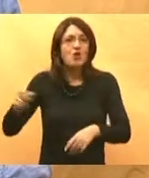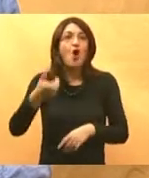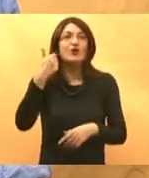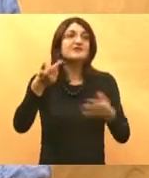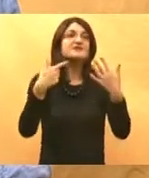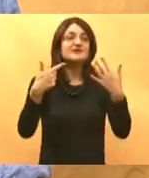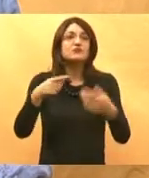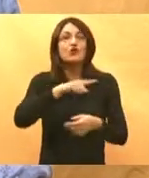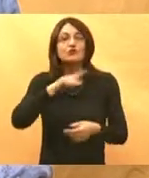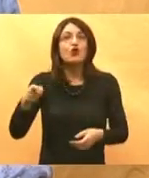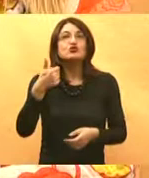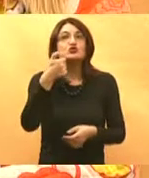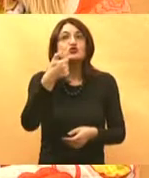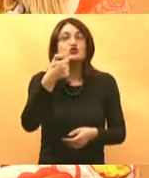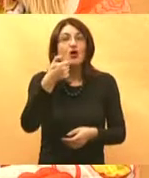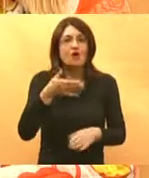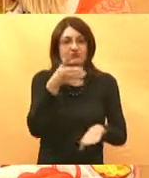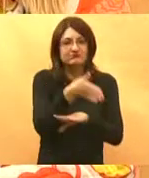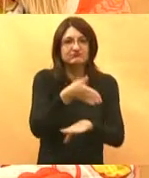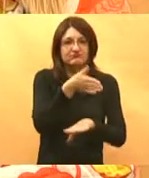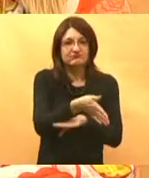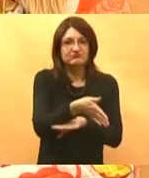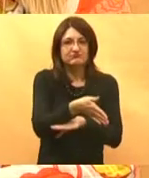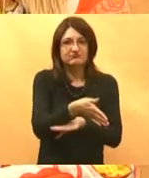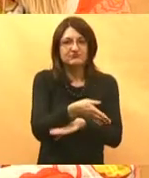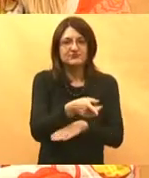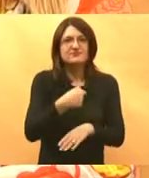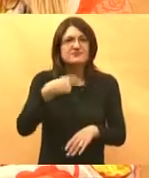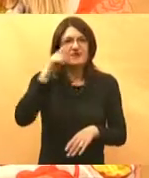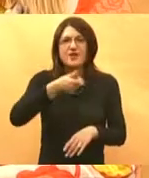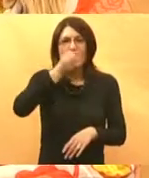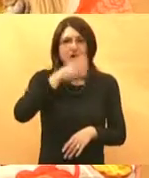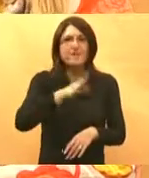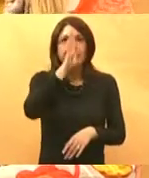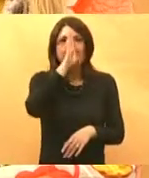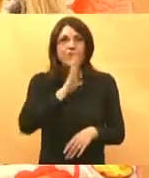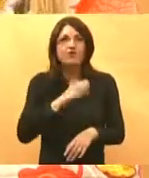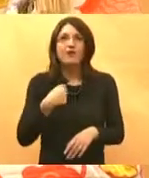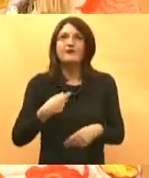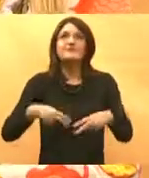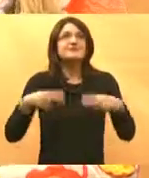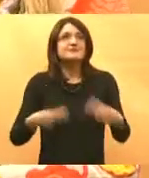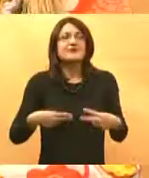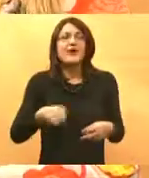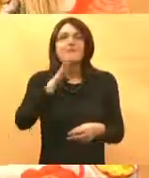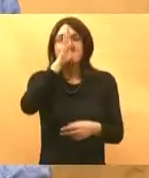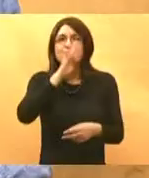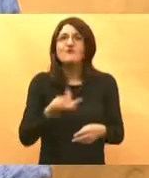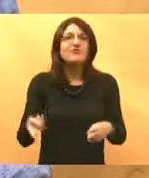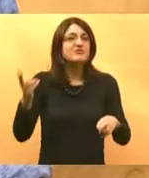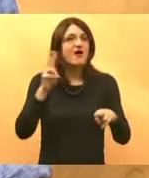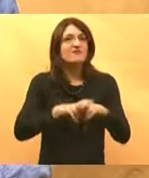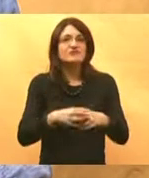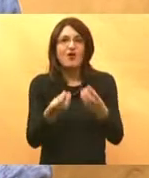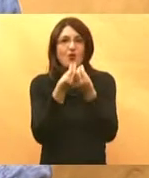100 slučajeva dnevno. Nama su poznati ponedjeljci, mi se bojimo ponedjeljaka jer tada kao da je nastupio